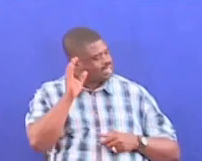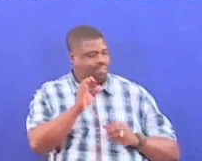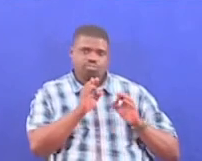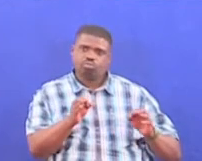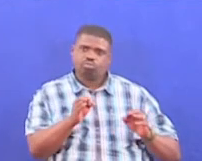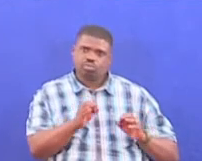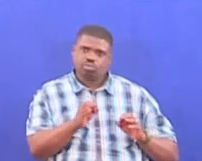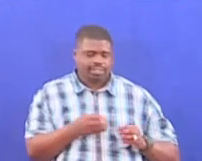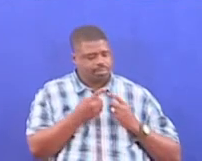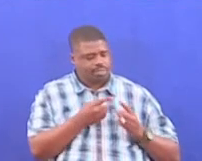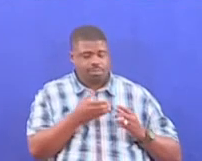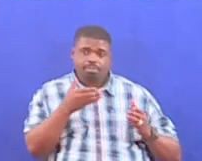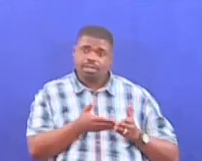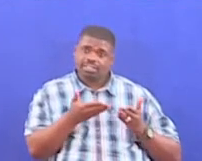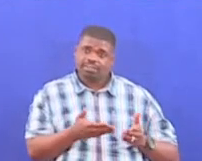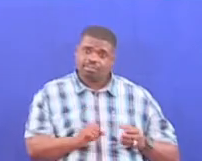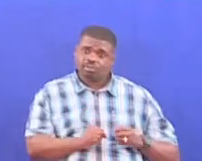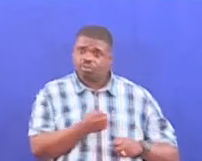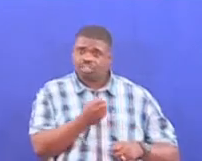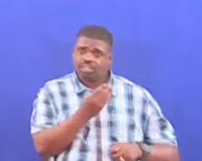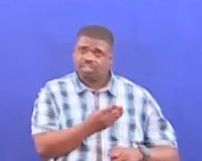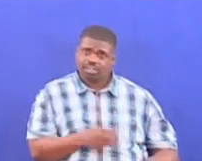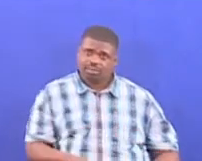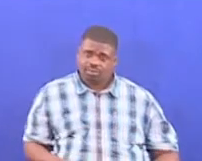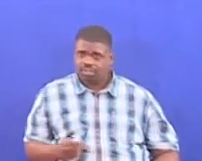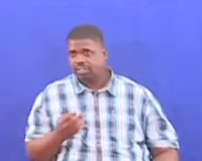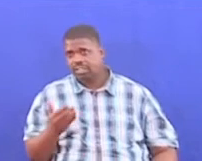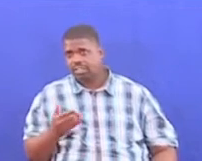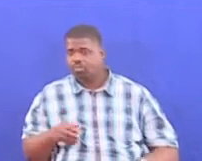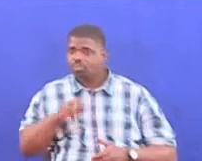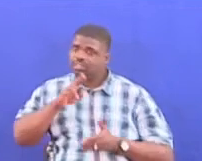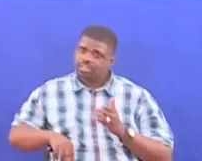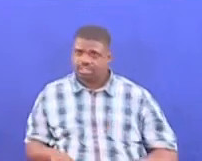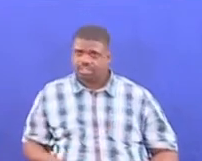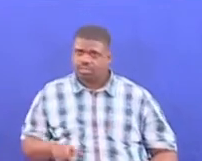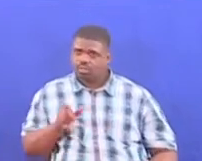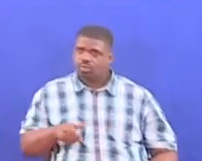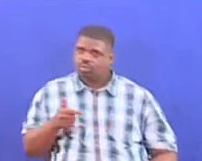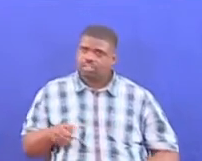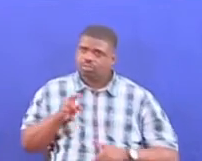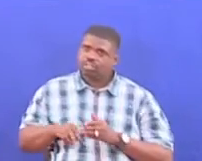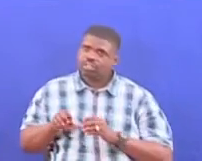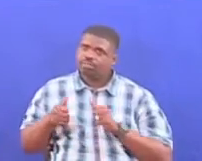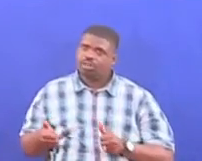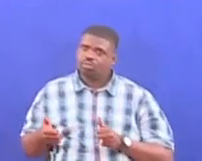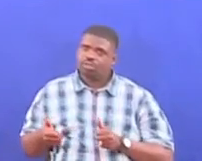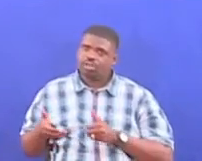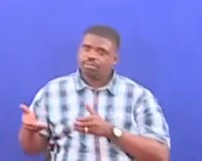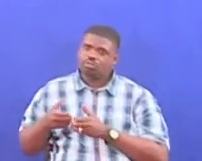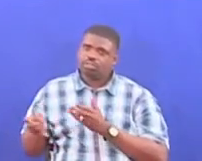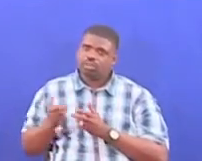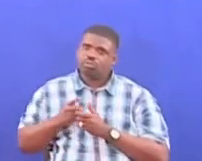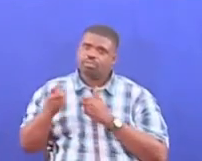Paka saivi ni mionishina ni something Kiraundelfi nakuwa mionishina tano Ambazo mmesajiri Haza kuna Tanzania ambao mjua sajiri Mpaka saivi Nimechukua